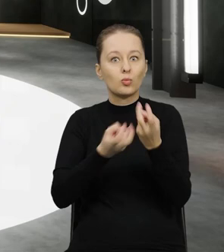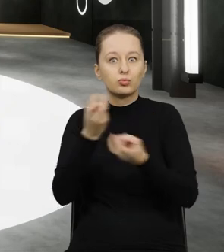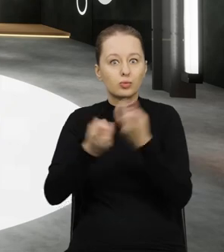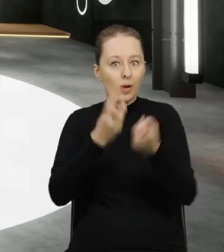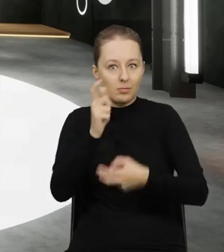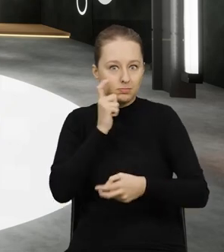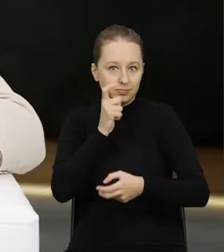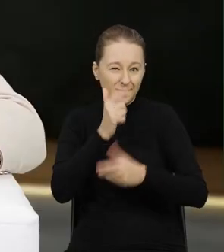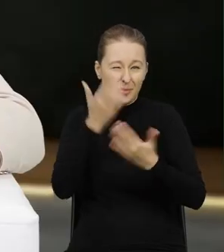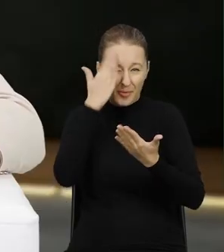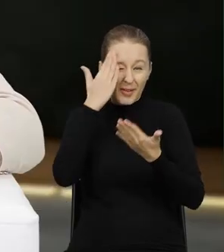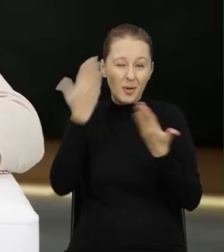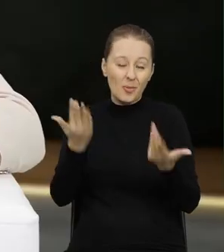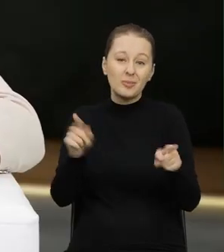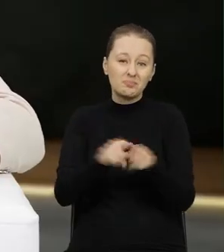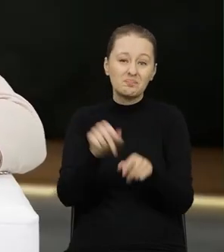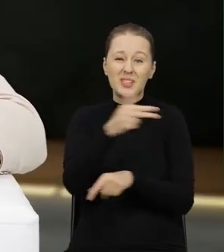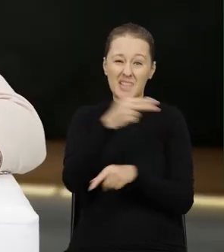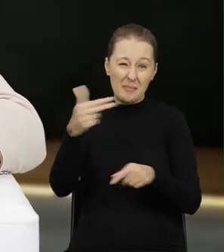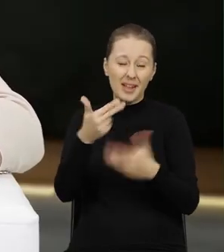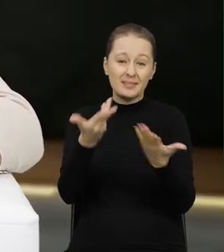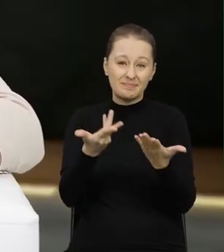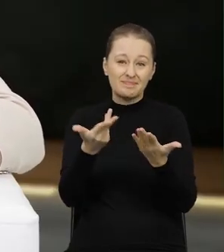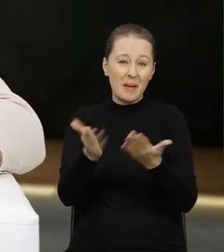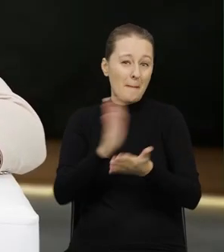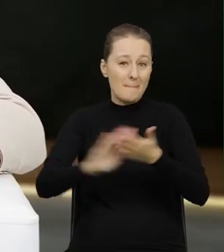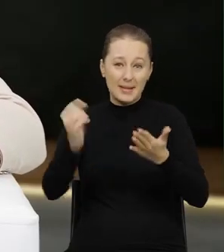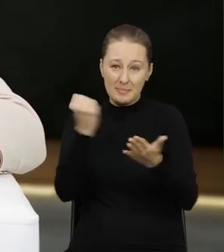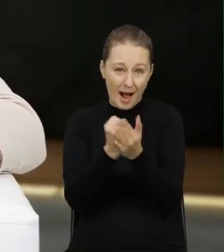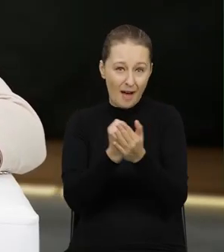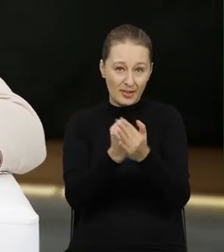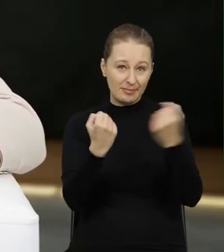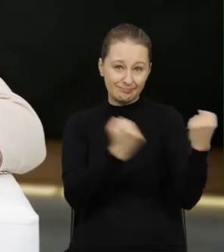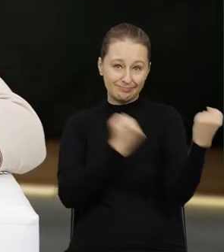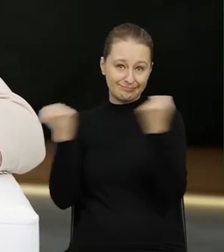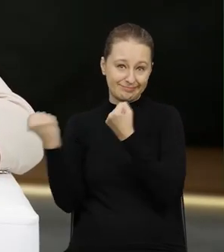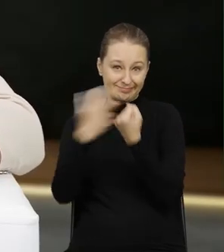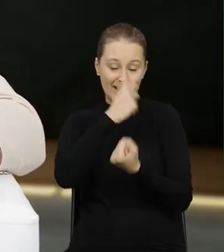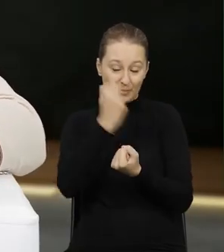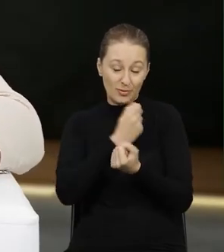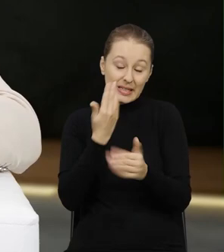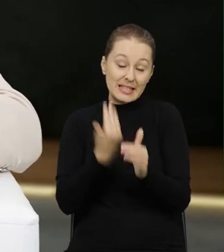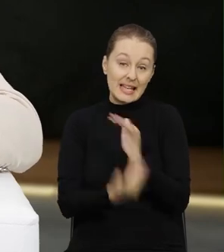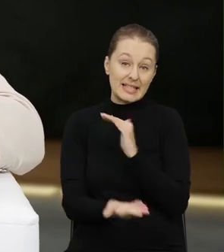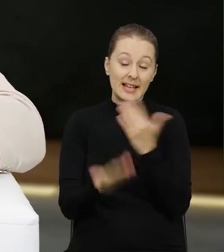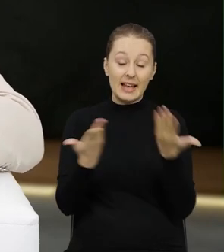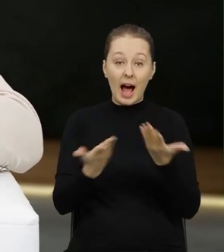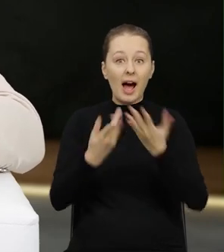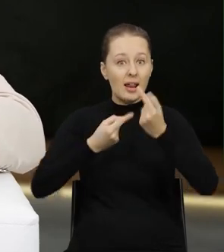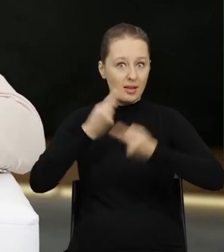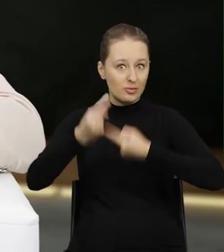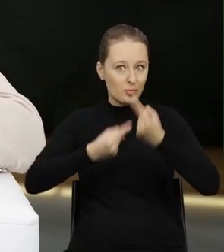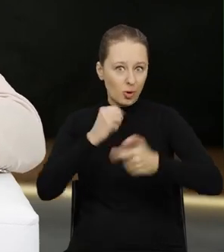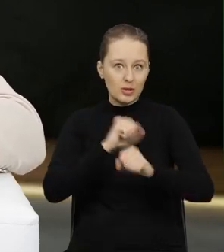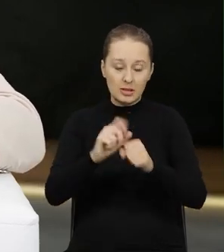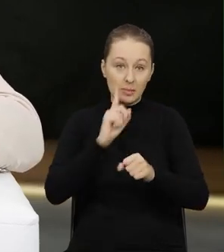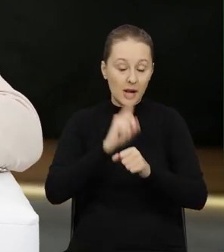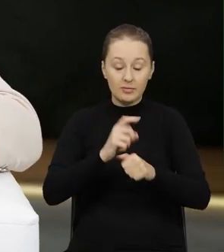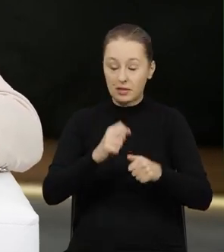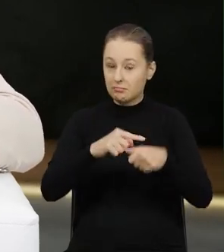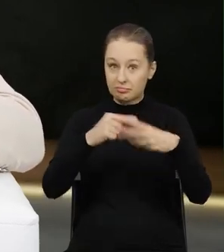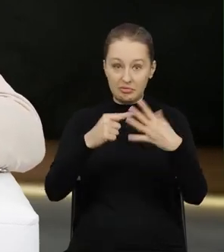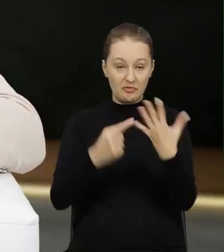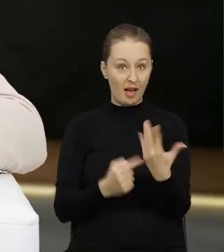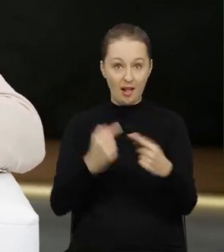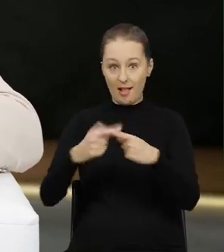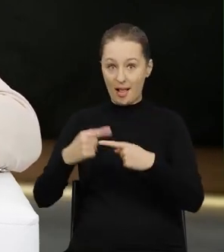z tematyką niestety nielegalną. No ale jakby proces jest na pewno dużo